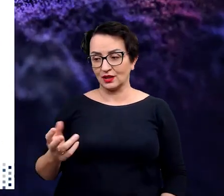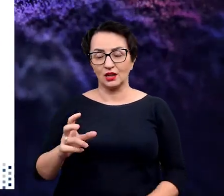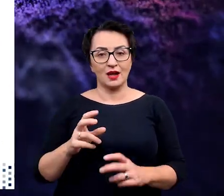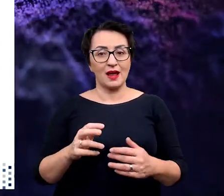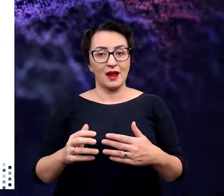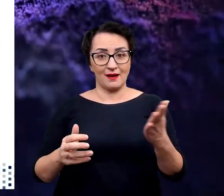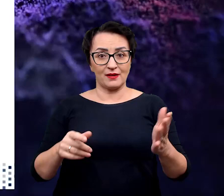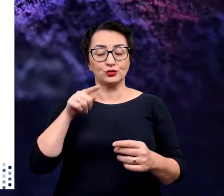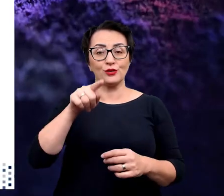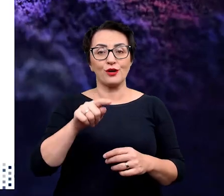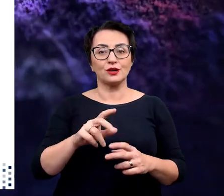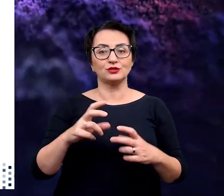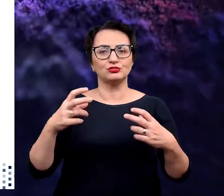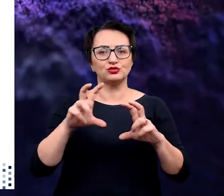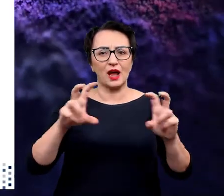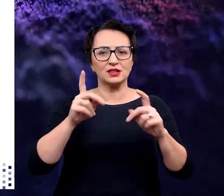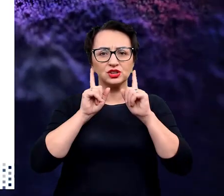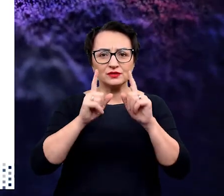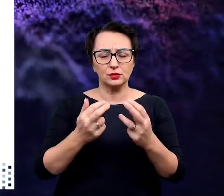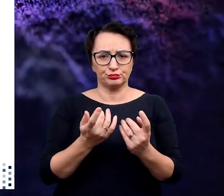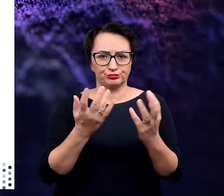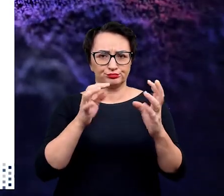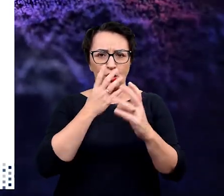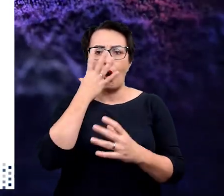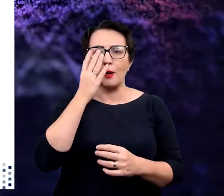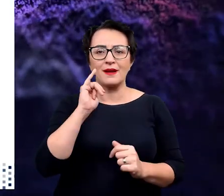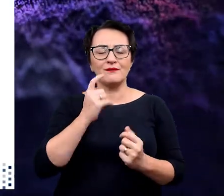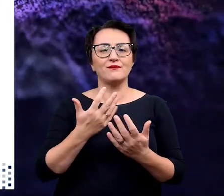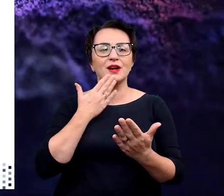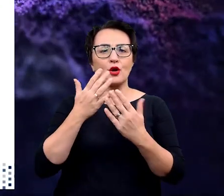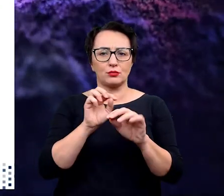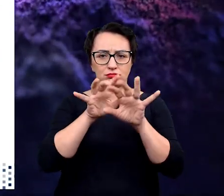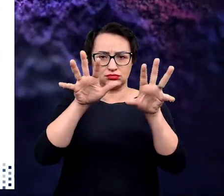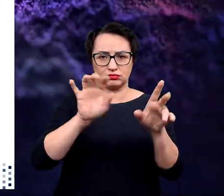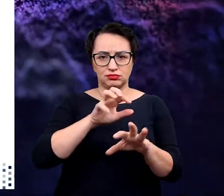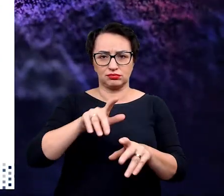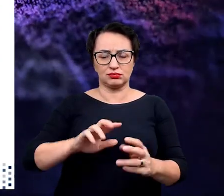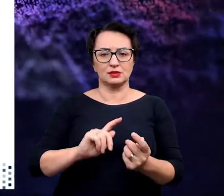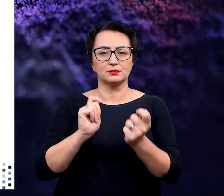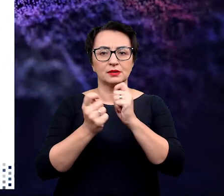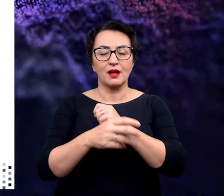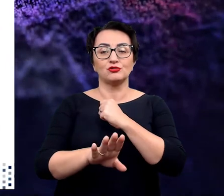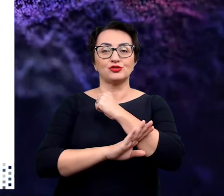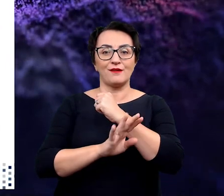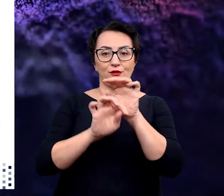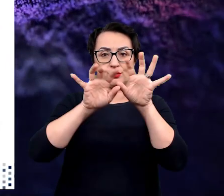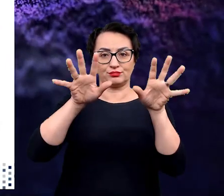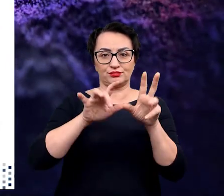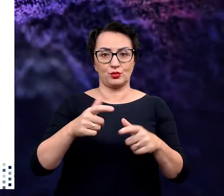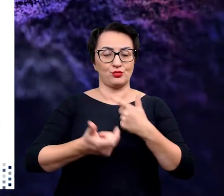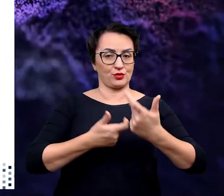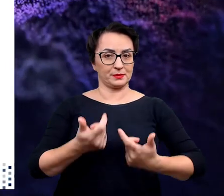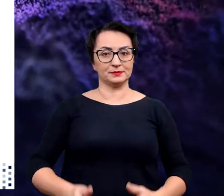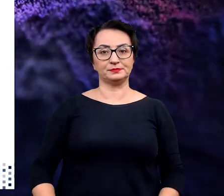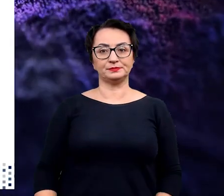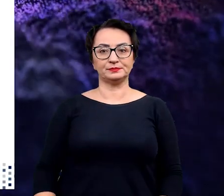obraz takich neuronów na szalce hodowlanej, które zaczynają rozrastać i rozgałęziać swoje drzewko